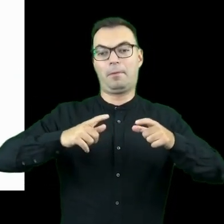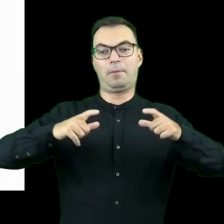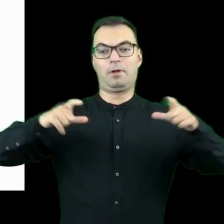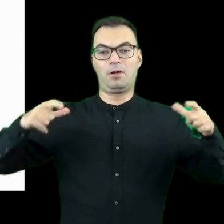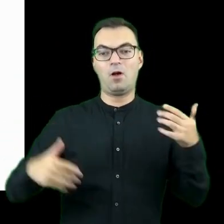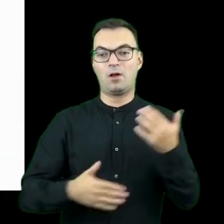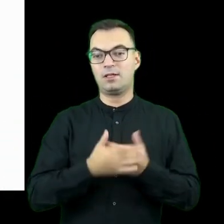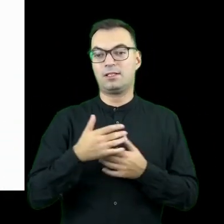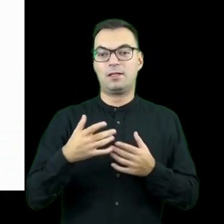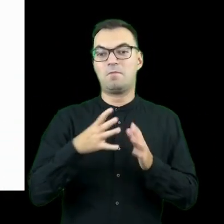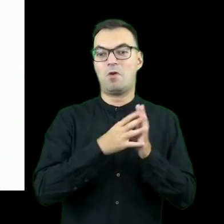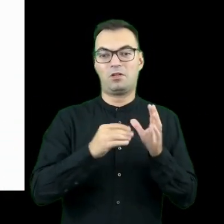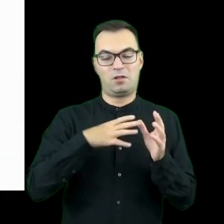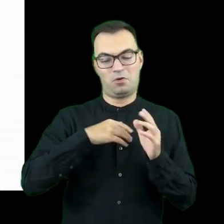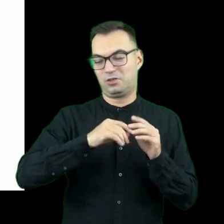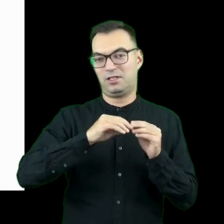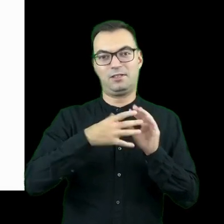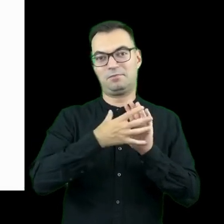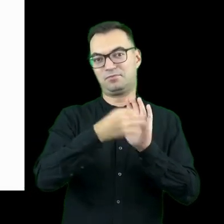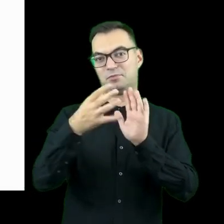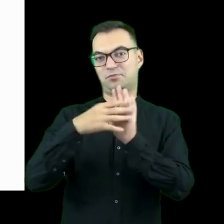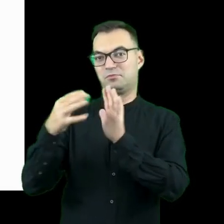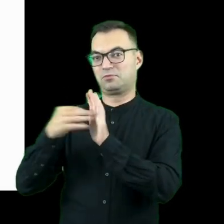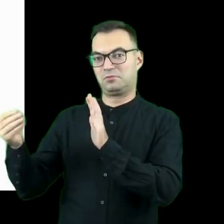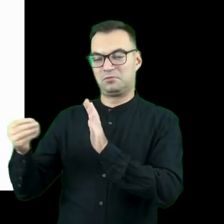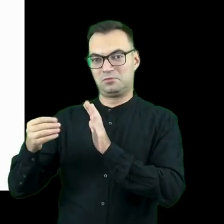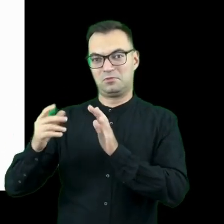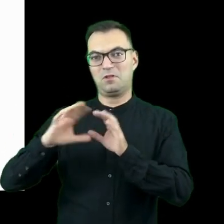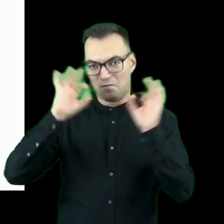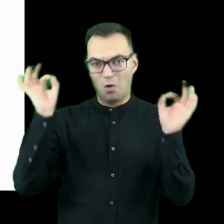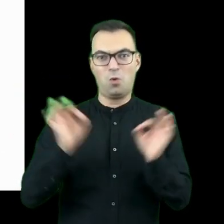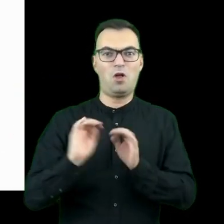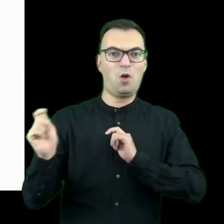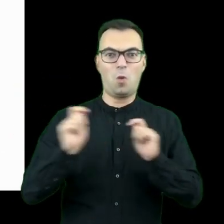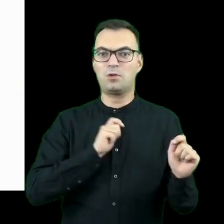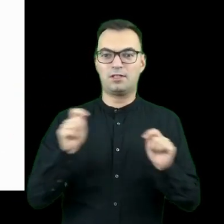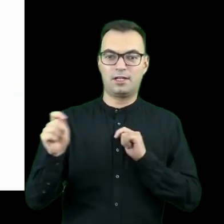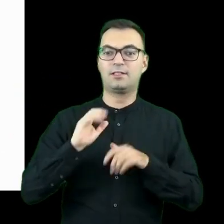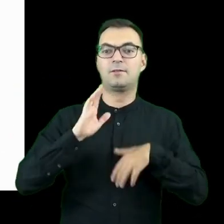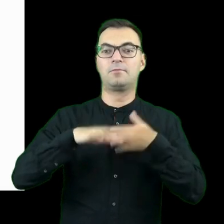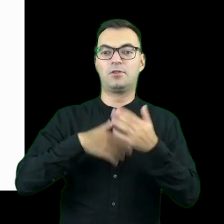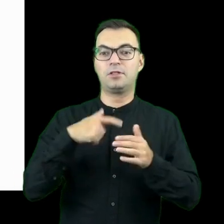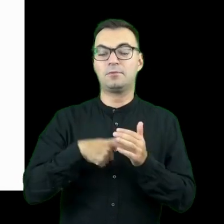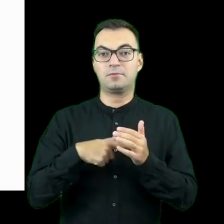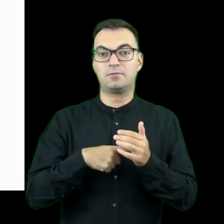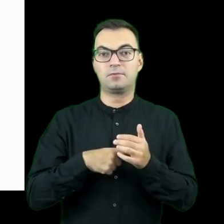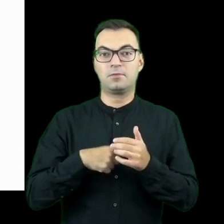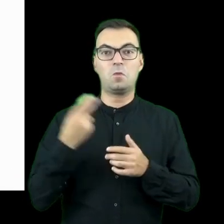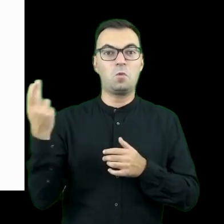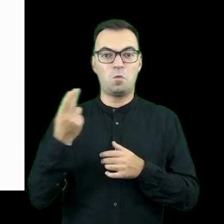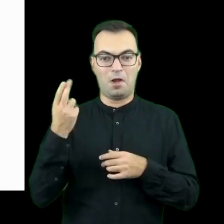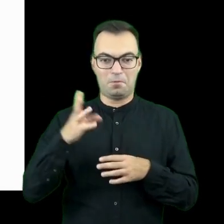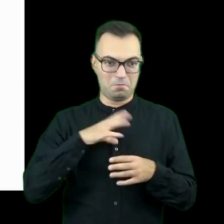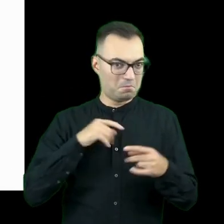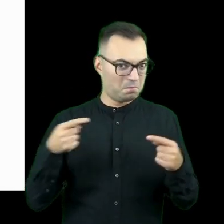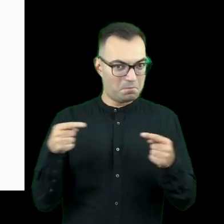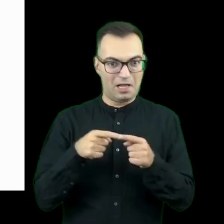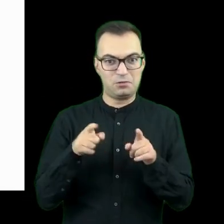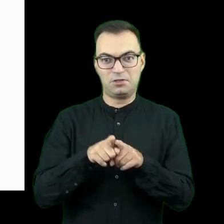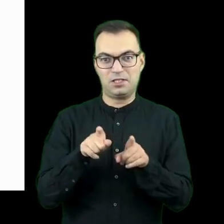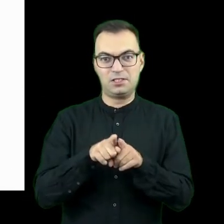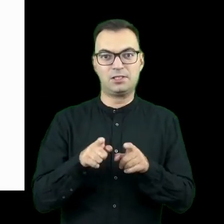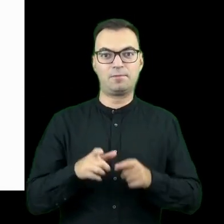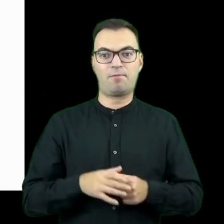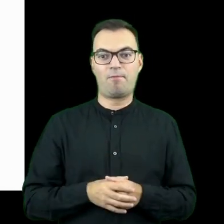Okazało się, że ten sam model można zastosować w ogóle w szerokiej komunikacji transportowej. Potem okazało się, ten model można zaadresować do